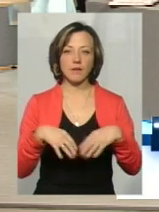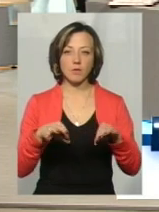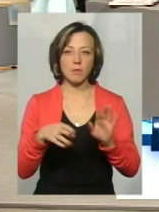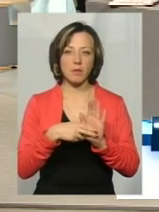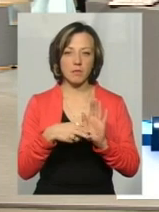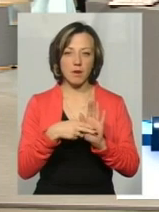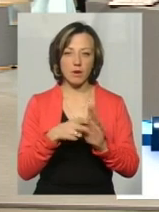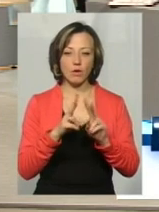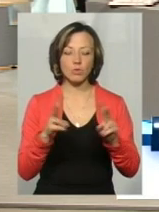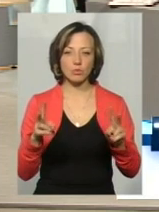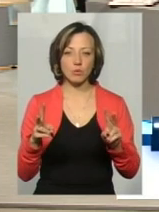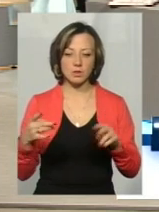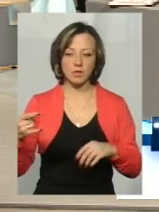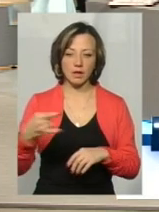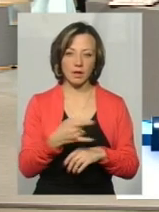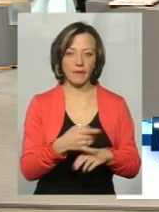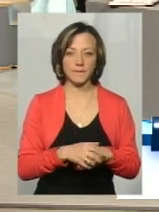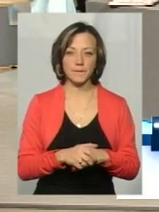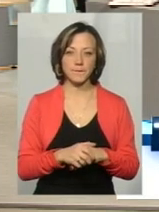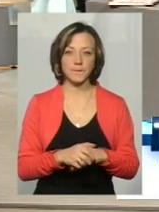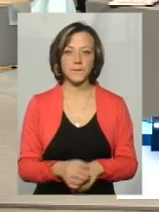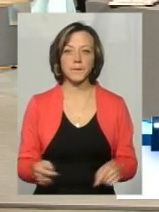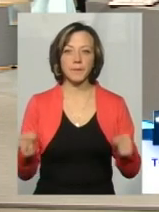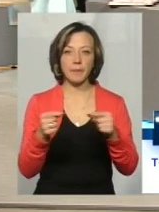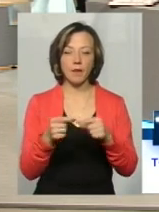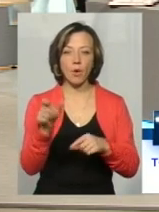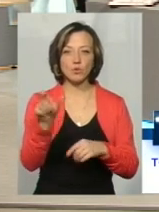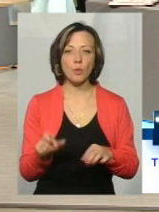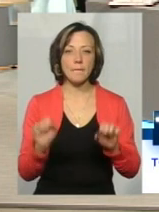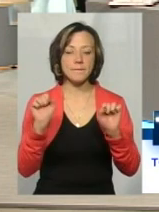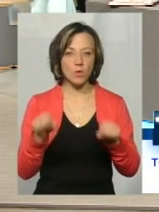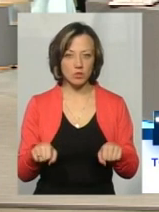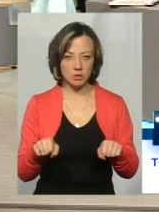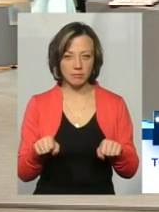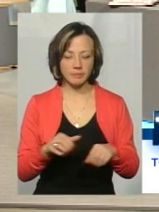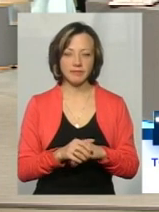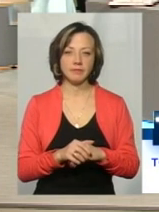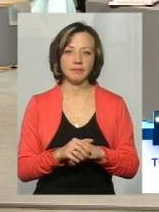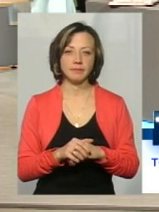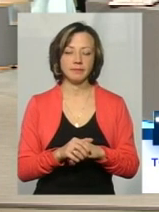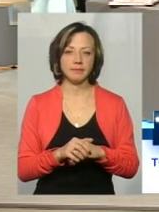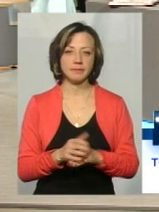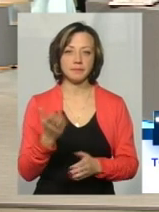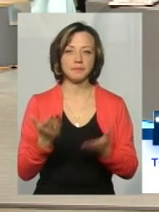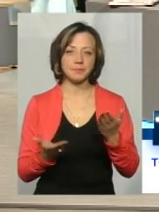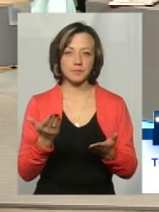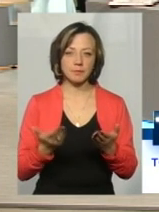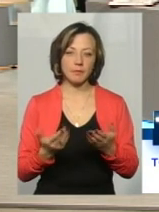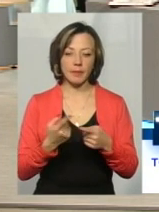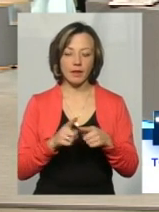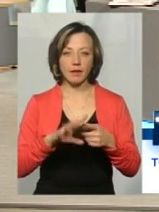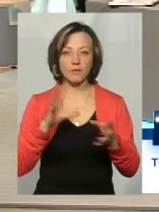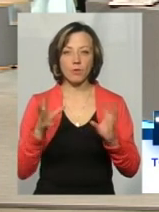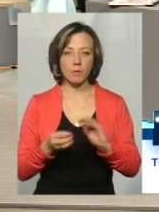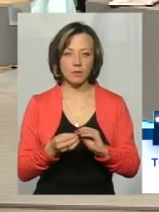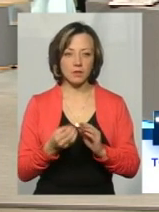його марка, хто на ньому заїхав. Тобто, ідентифікувати особу можна. Тобто, якщо, скажімо, це буде в комплексі